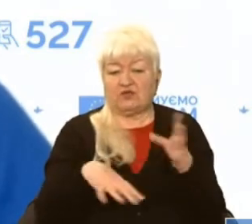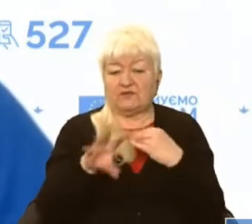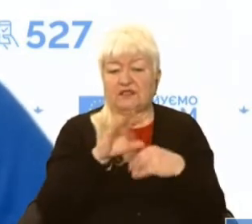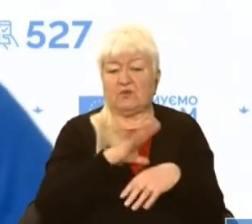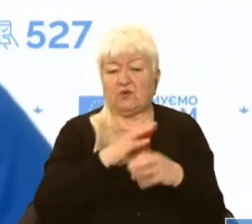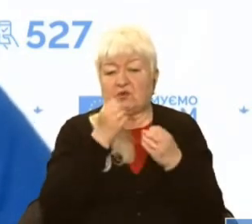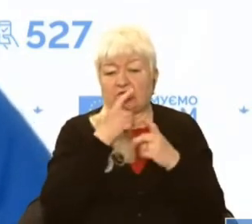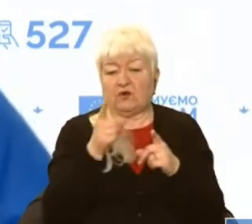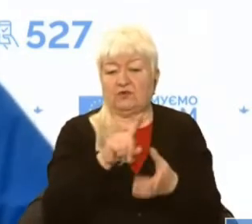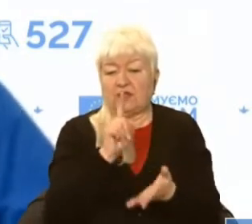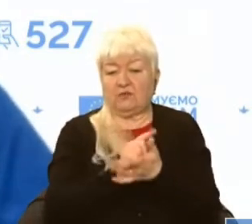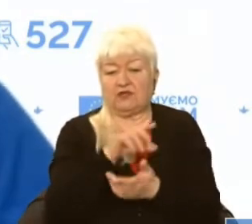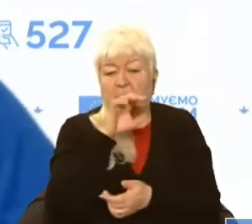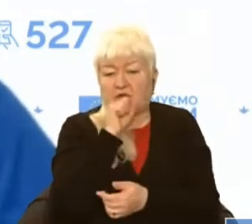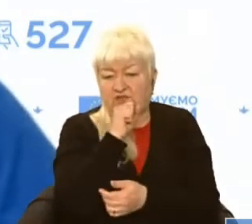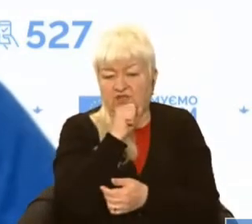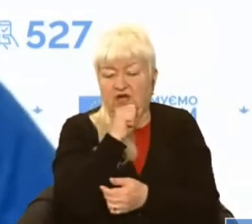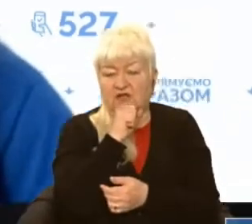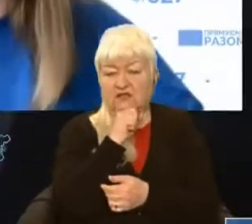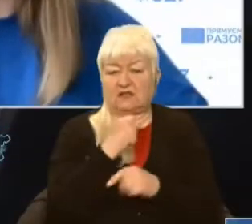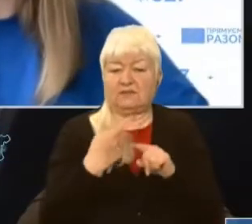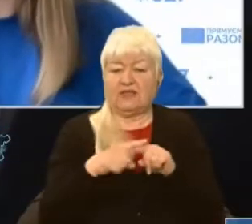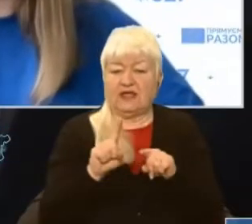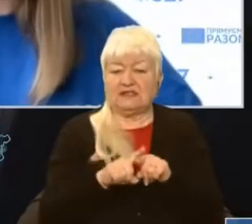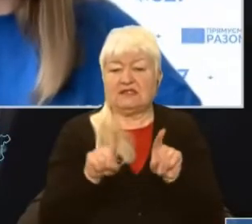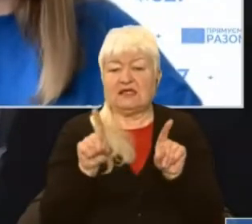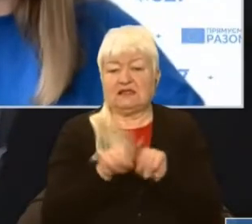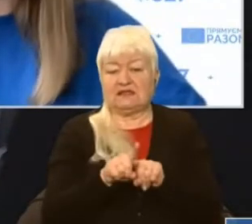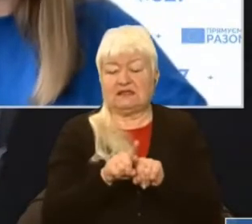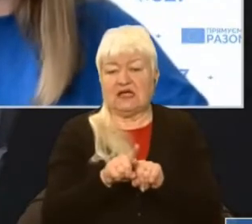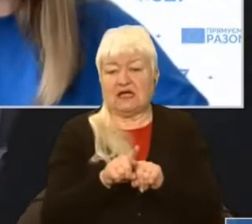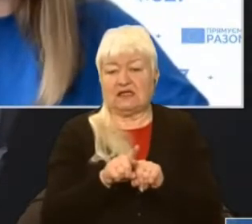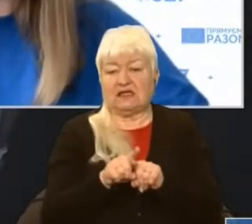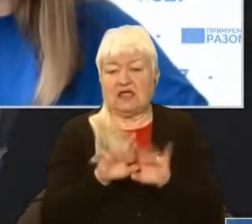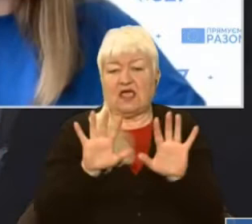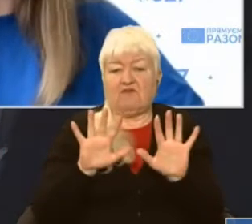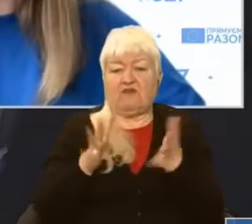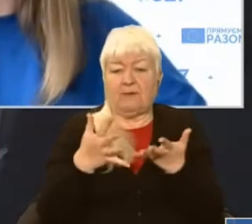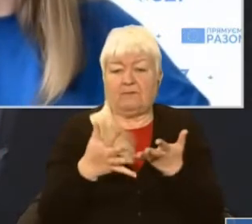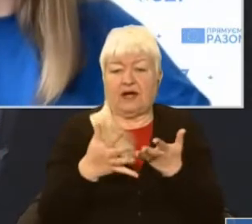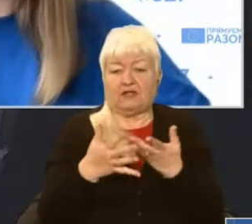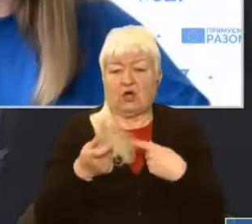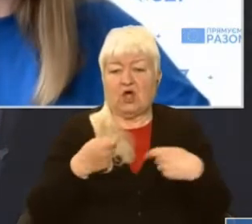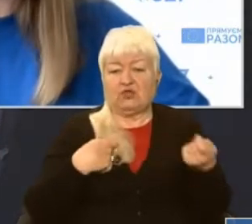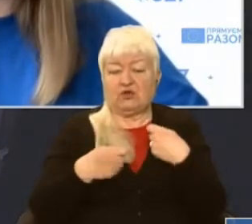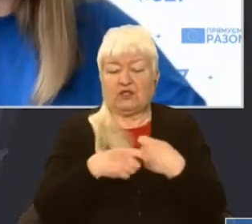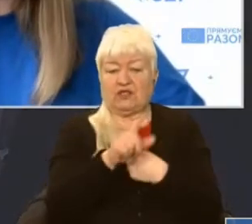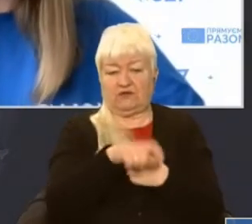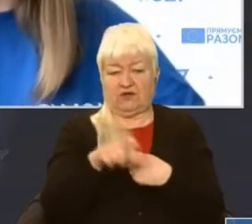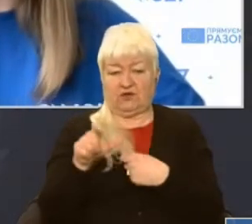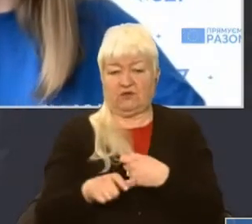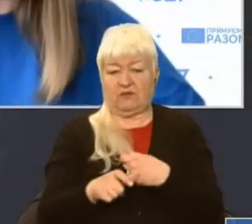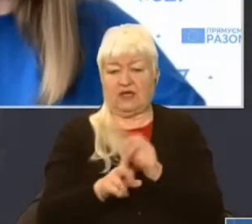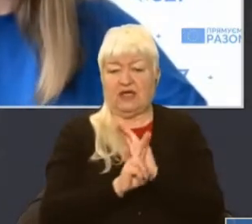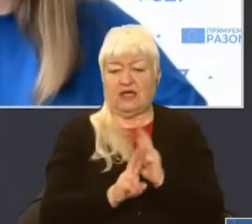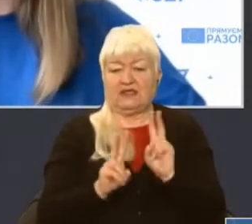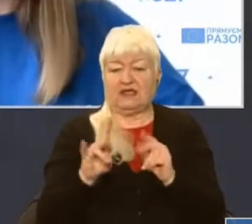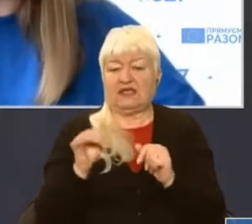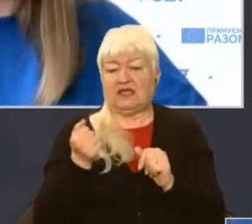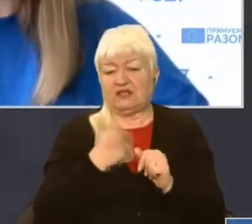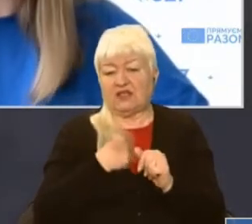добре, то вона має мовчати. Це такий класичний випадок ситуації торгівлі людьми, який, на превеликий жаль,